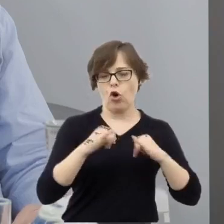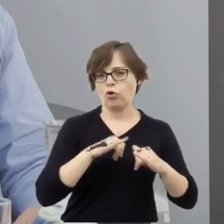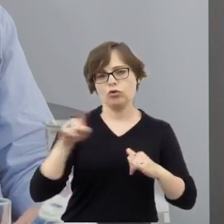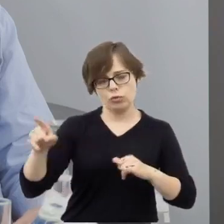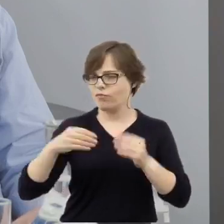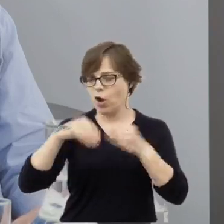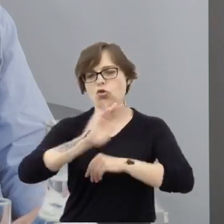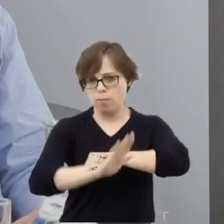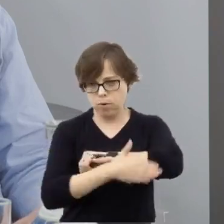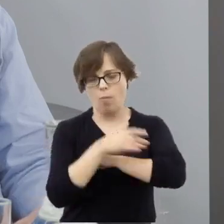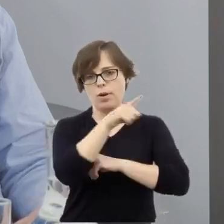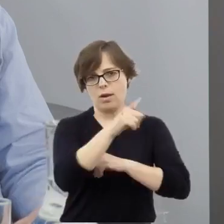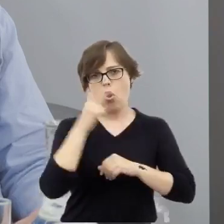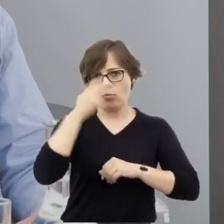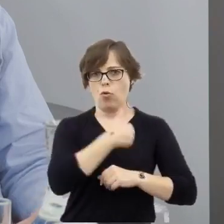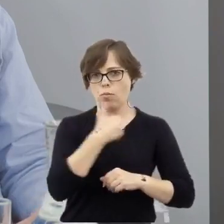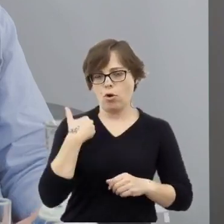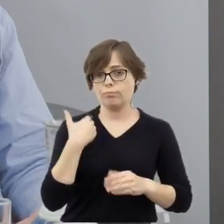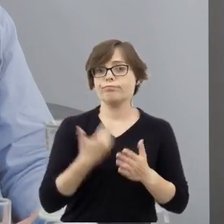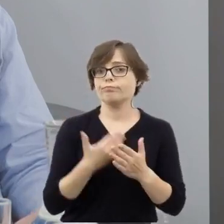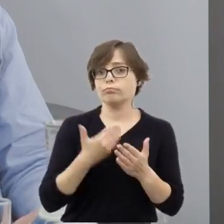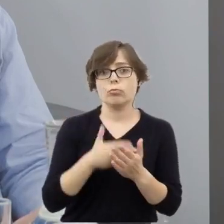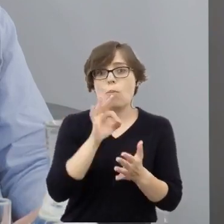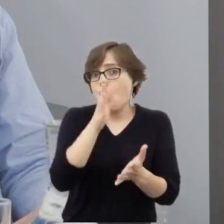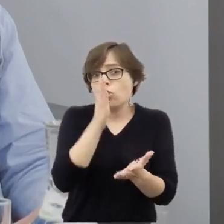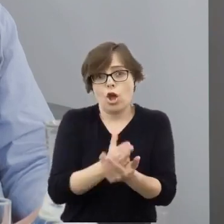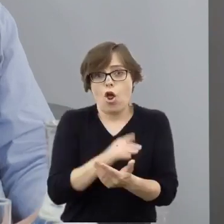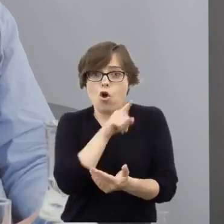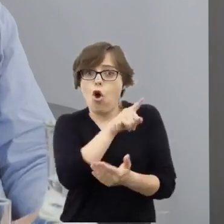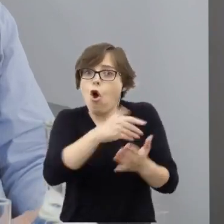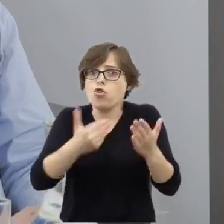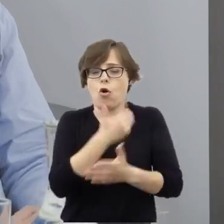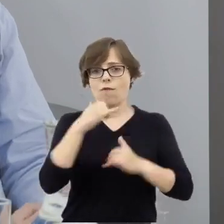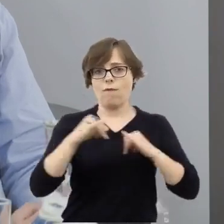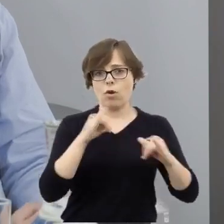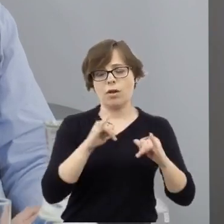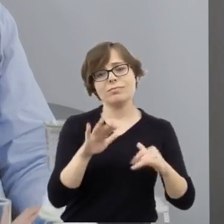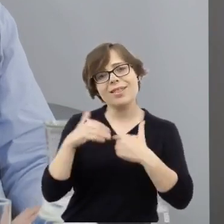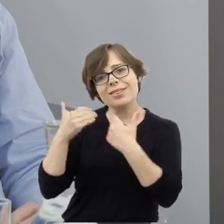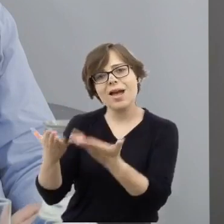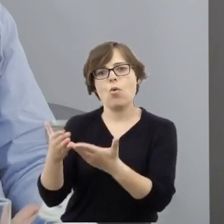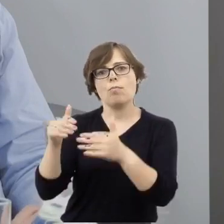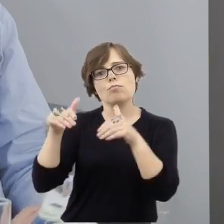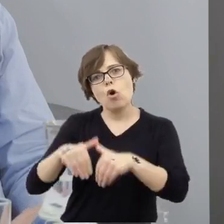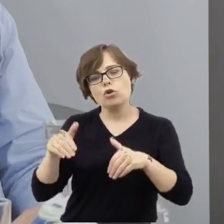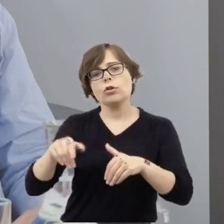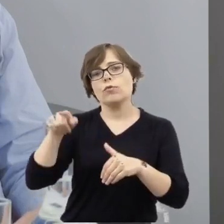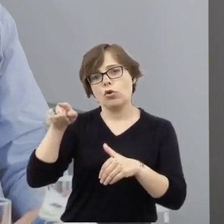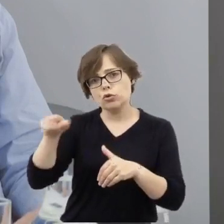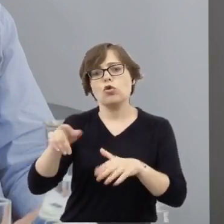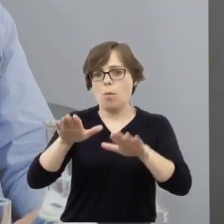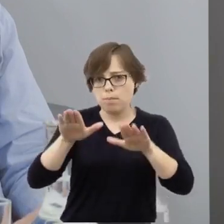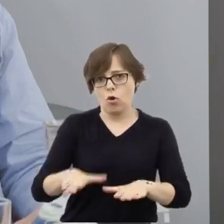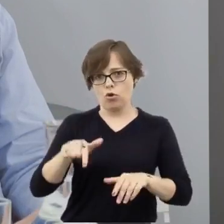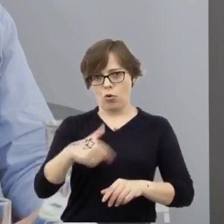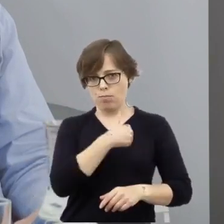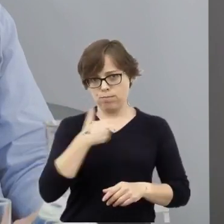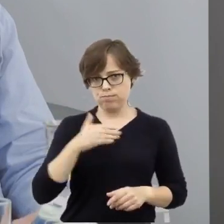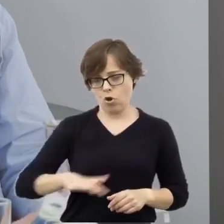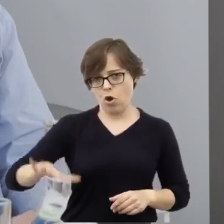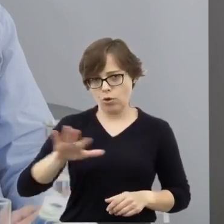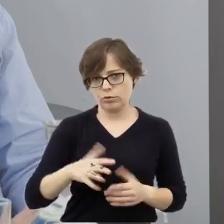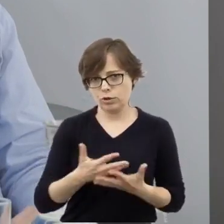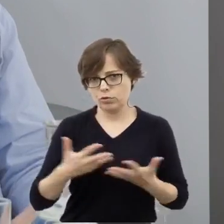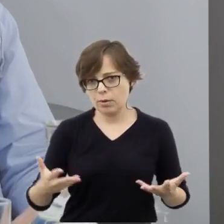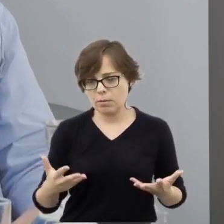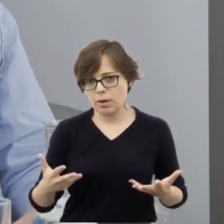komunistów, ponieważ tylko ta nowa władza umożliwiała im pozostanie na ziemiach polskich i